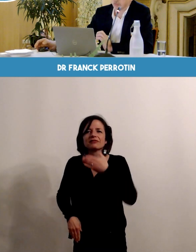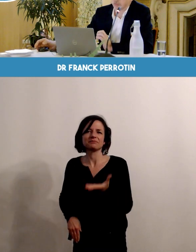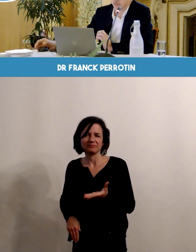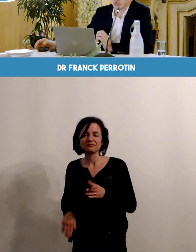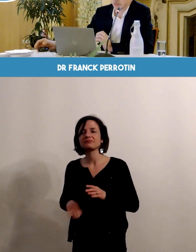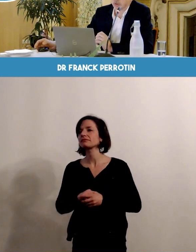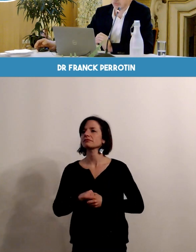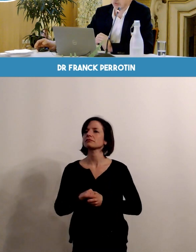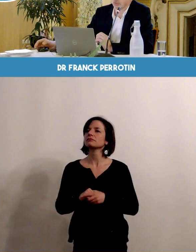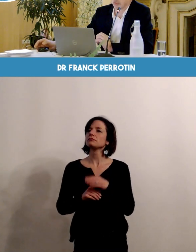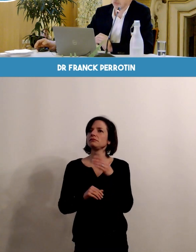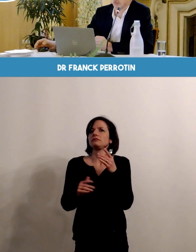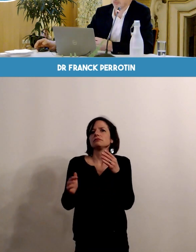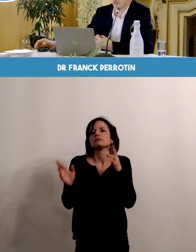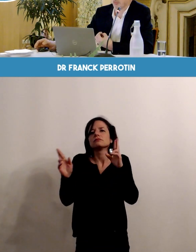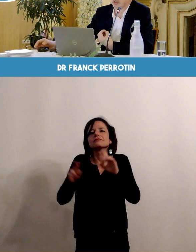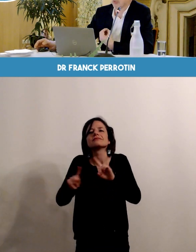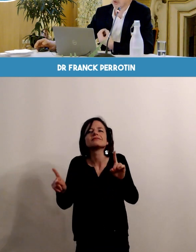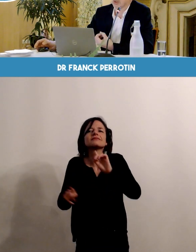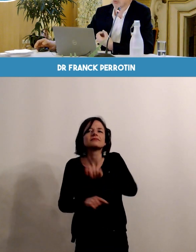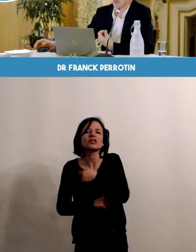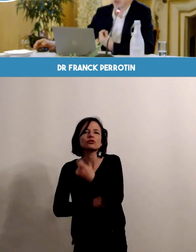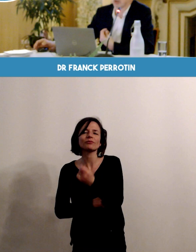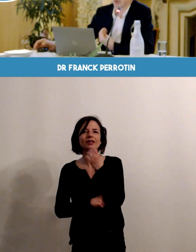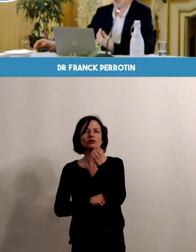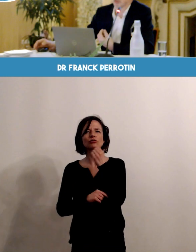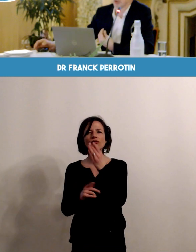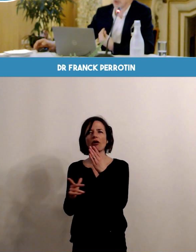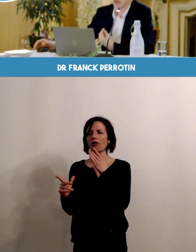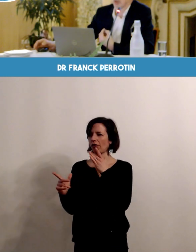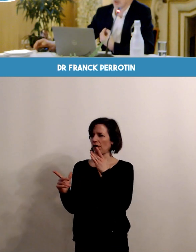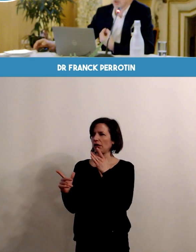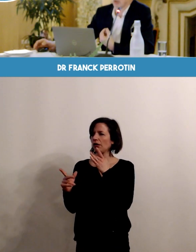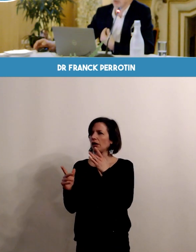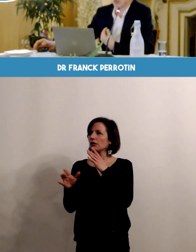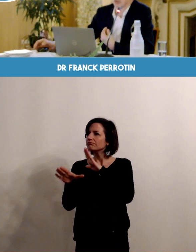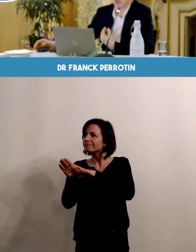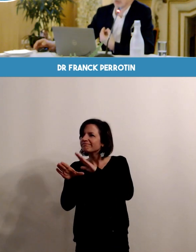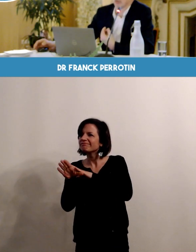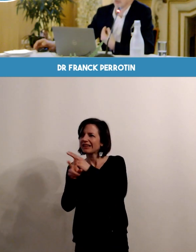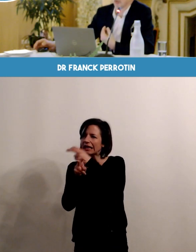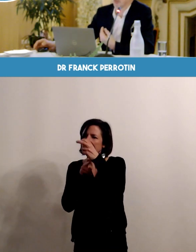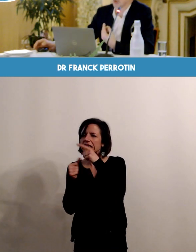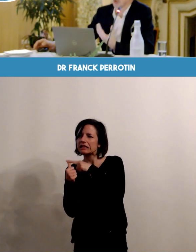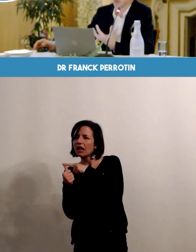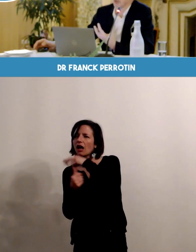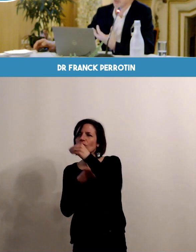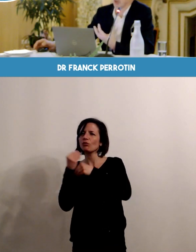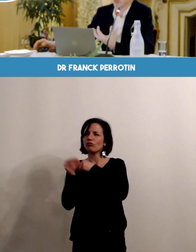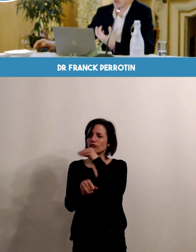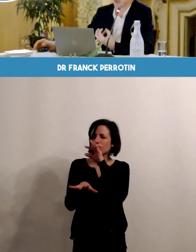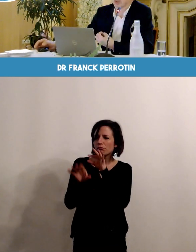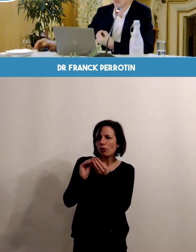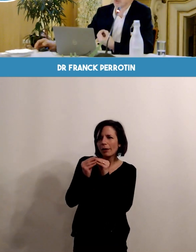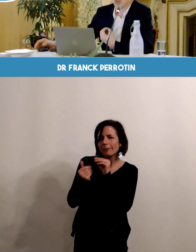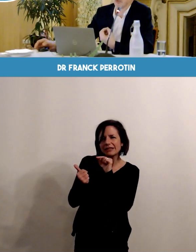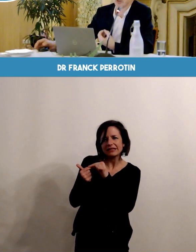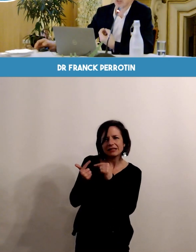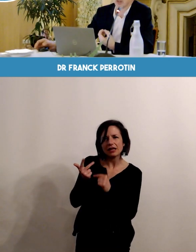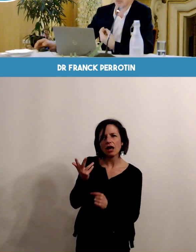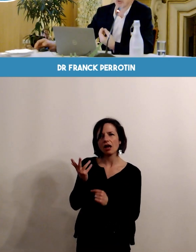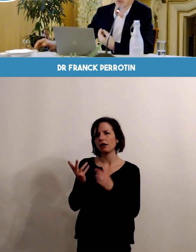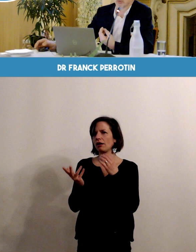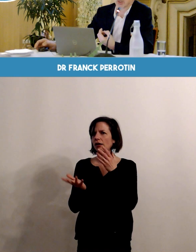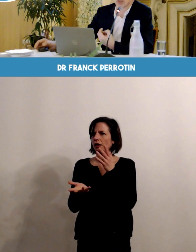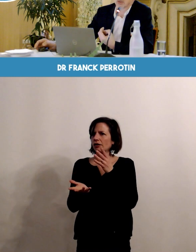souvent on s'aperçoit que de parler de risque ou de parler de pathologie, on peut imaginer au premier